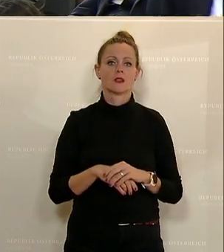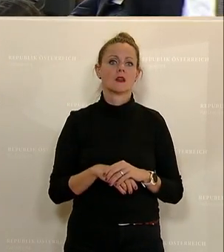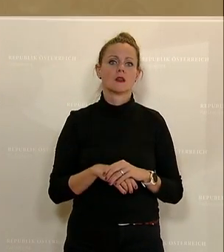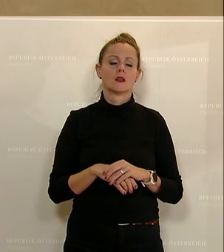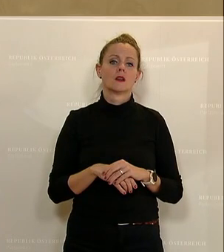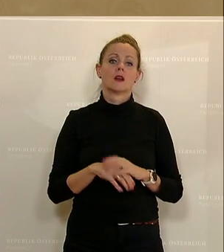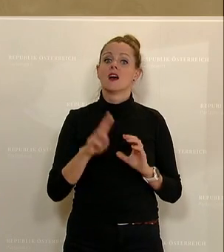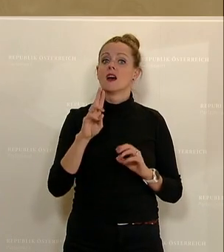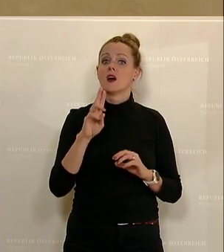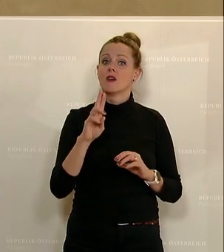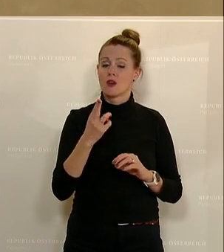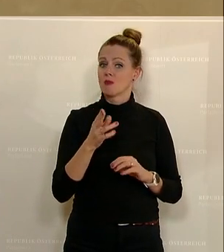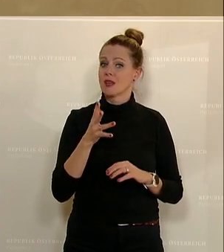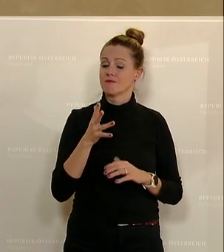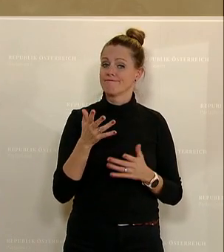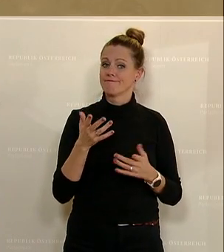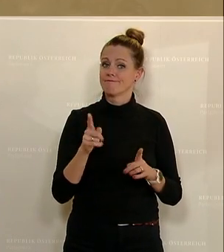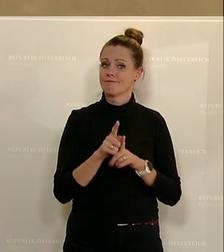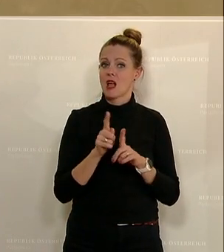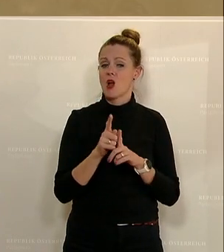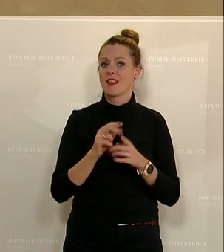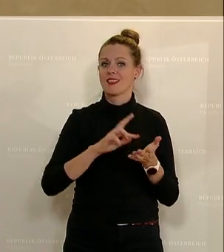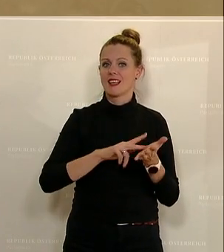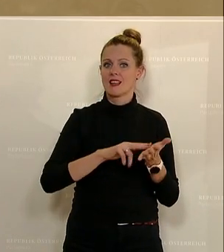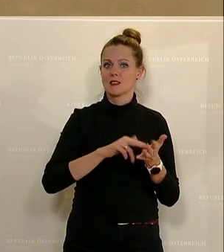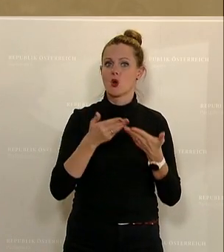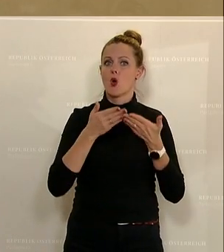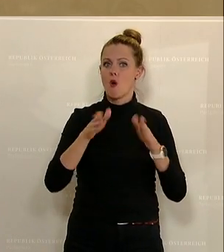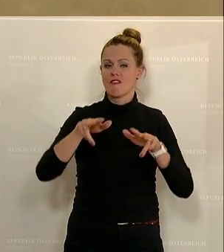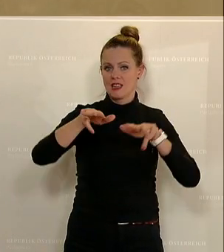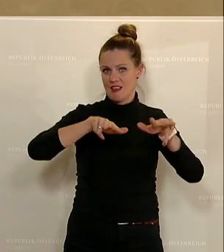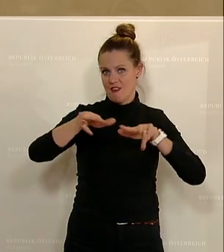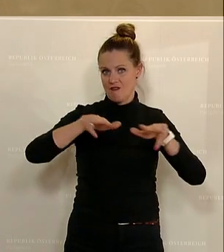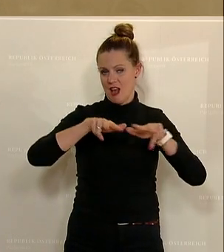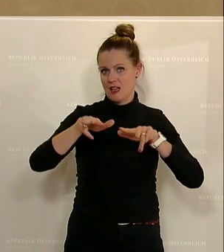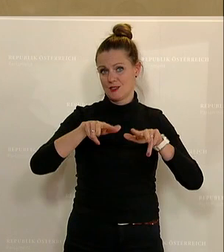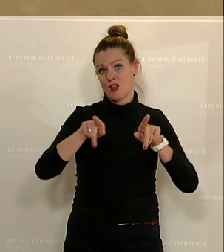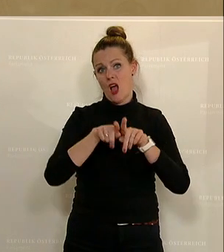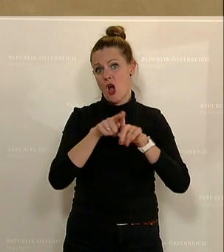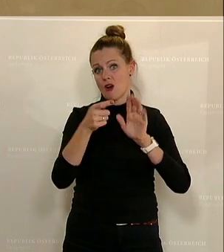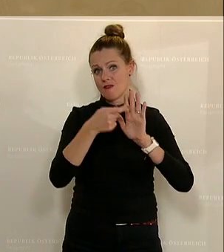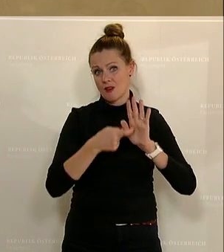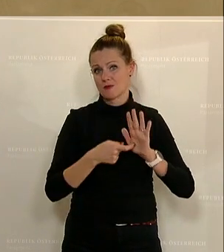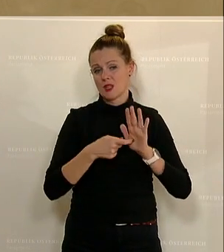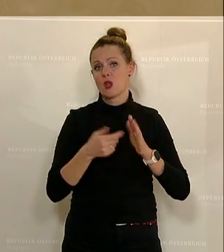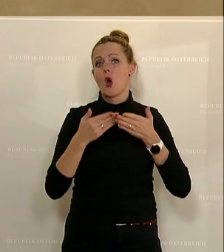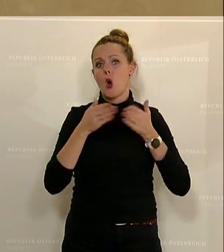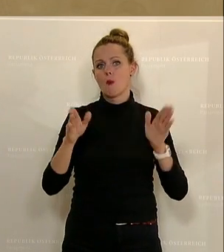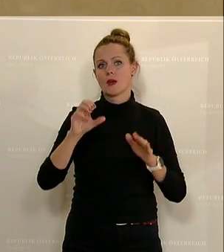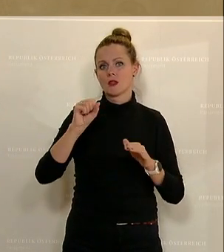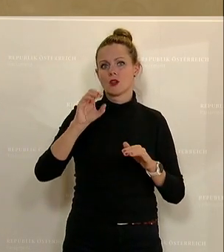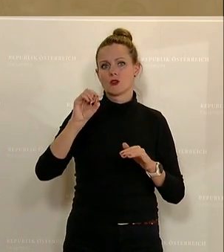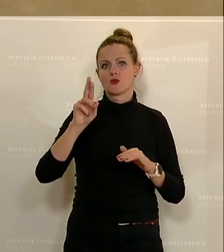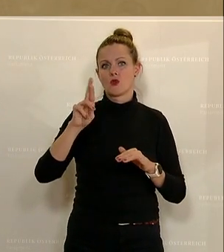zunehmende gewünschte Digitalisierung im öffentlichen Verwaltung setzt natürlich auf Open Source nicht, aber